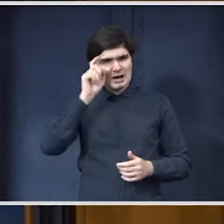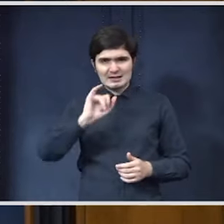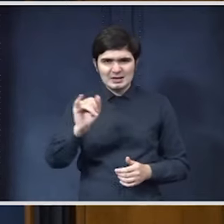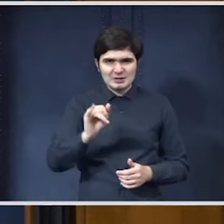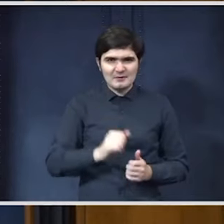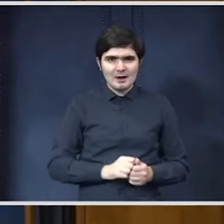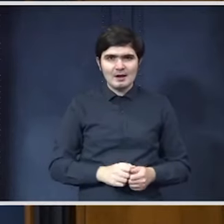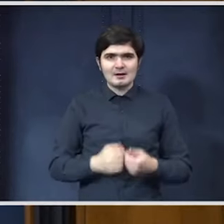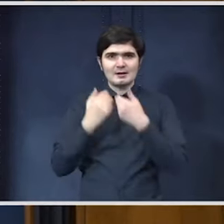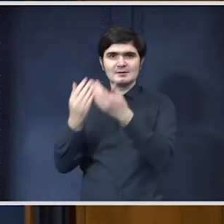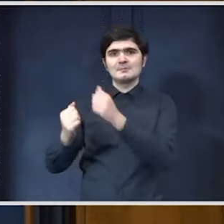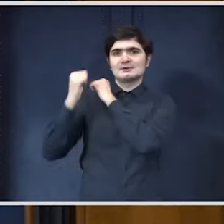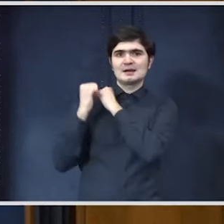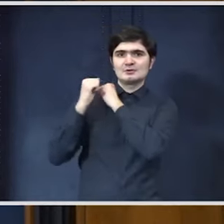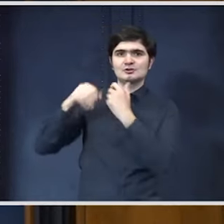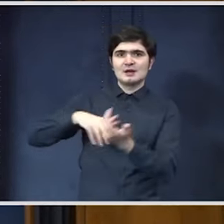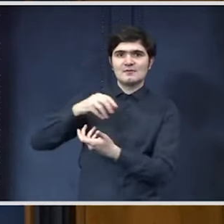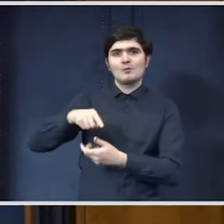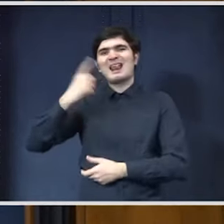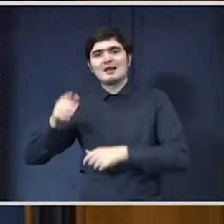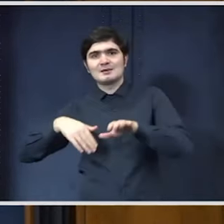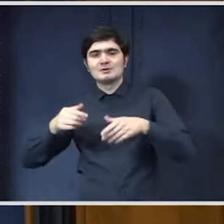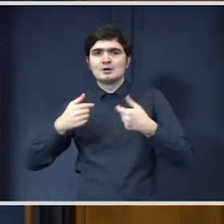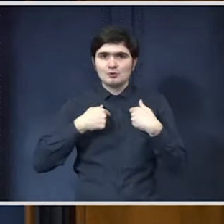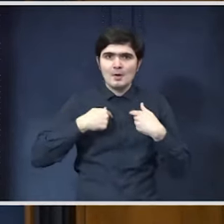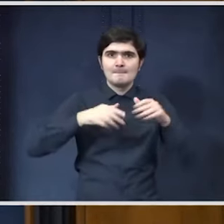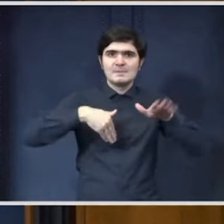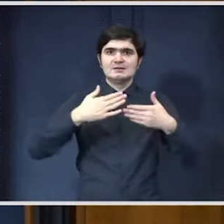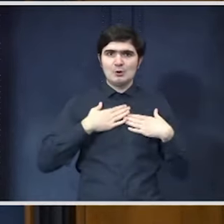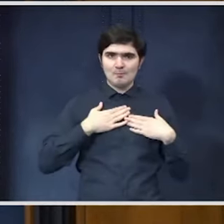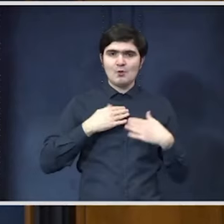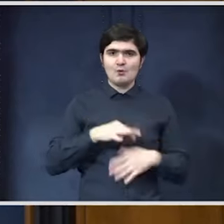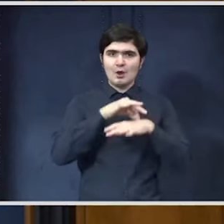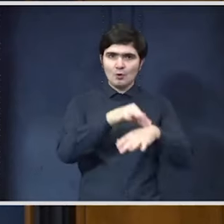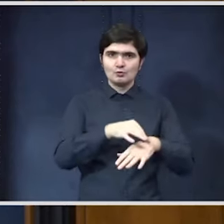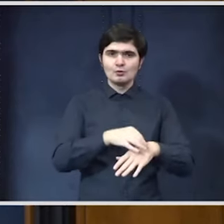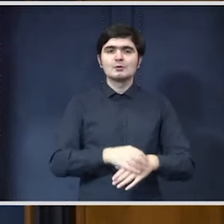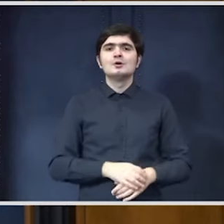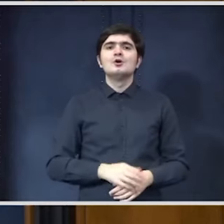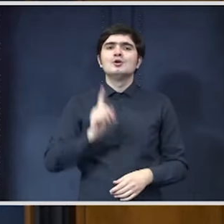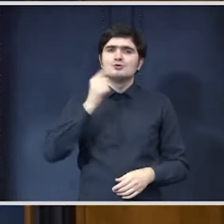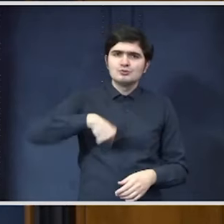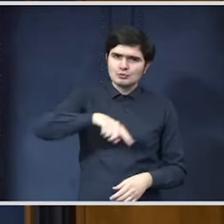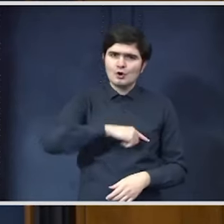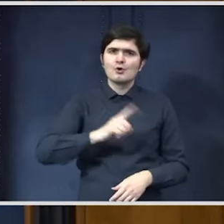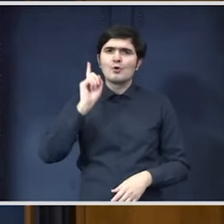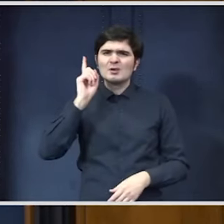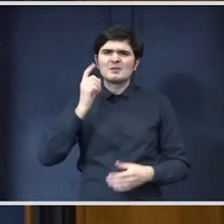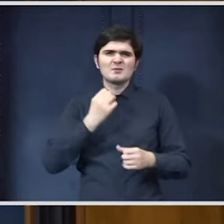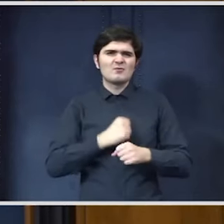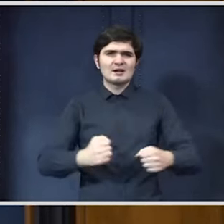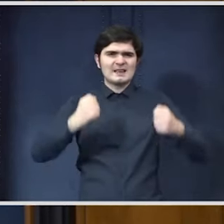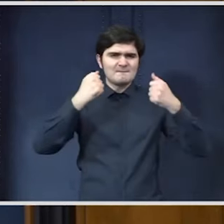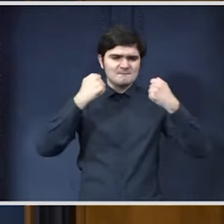dăm sarcin de reformare numai altor ministere, a ministerul pe care îl conduc, vom fi foarte fermi în a simplifica